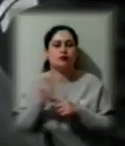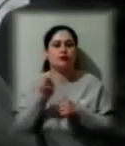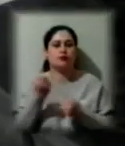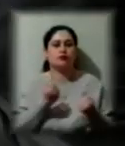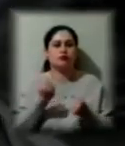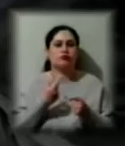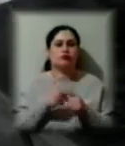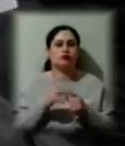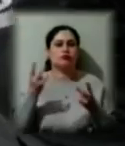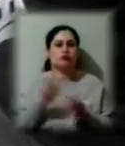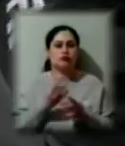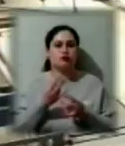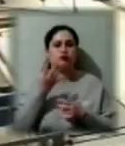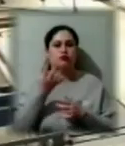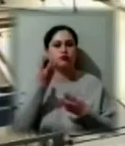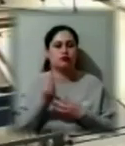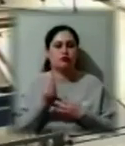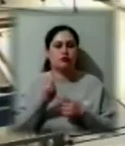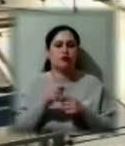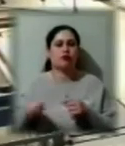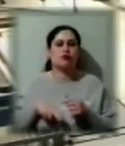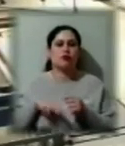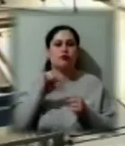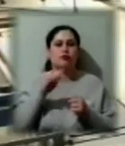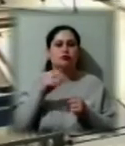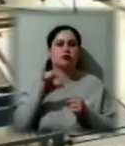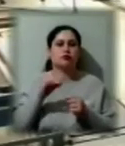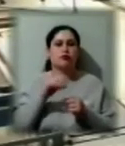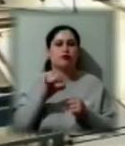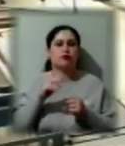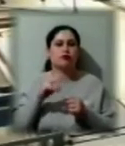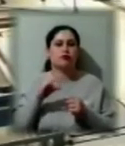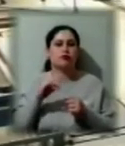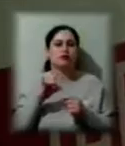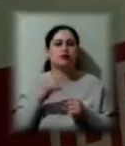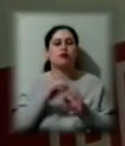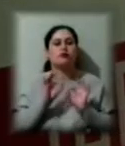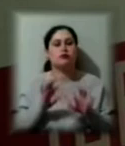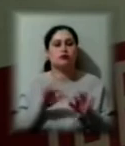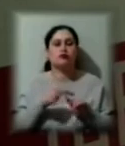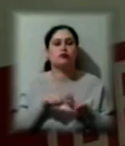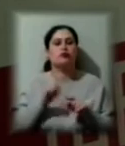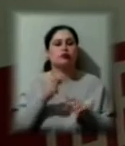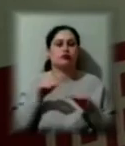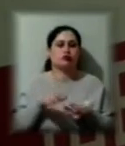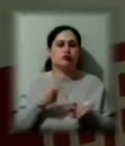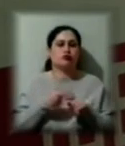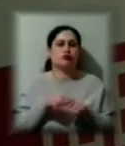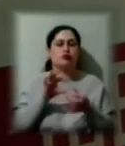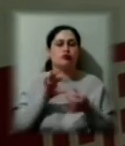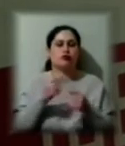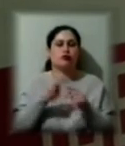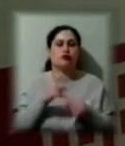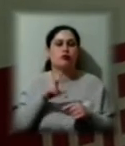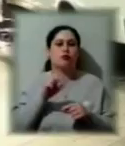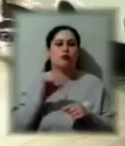чотири дні. Директор БОШ-сервіс Автопланета Дмитро Харланов розповідає, чому вирішили долучитись до благодійної ініціативи.